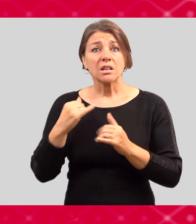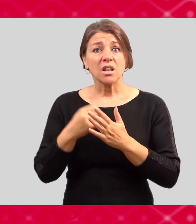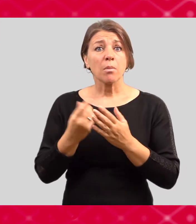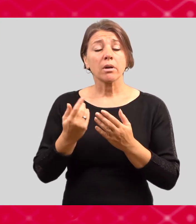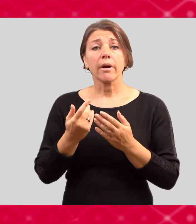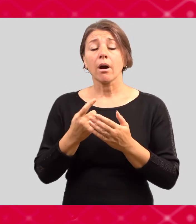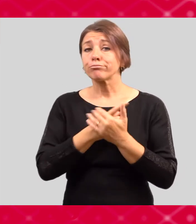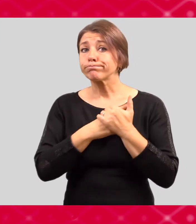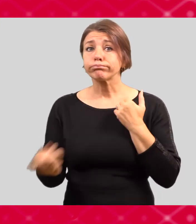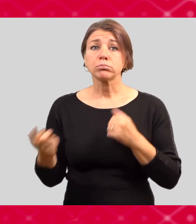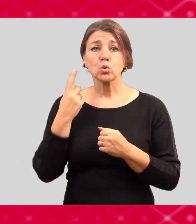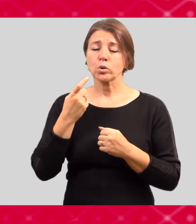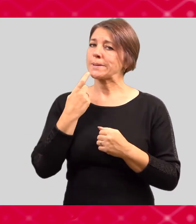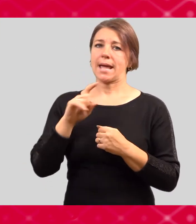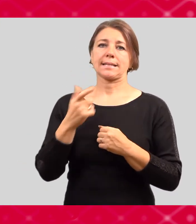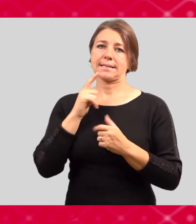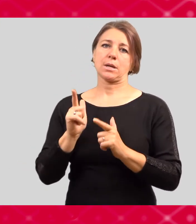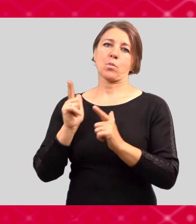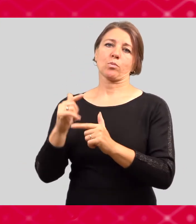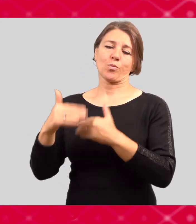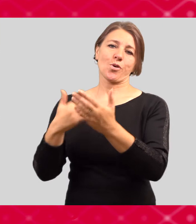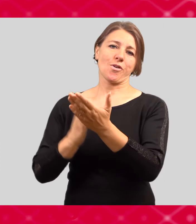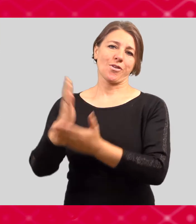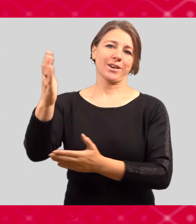nebo jakékoliv jiné pomůcky, limitovalo.